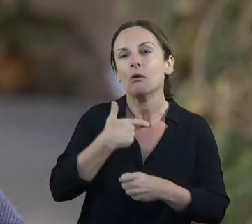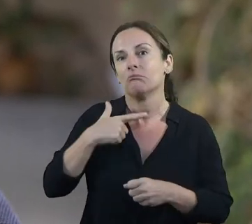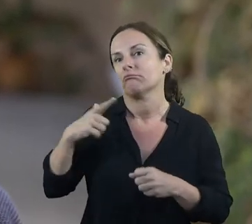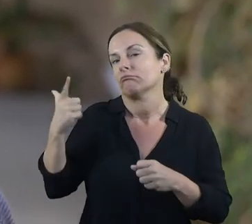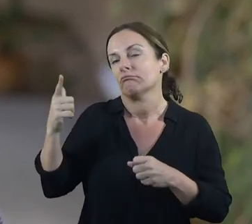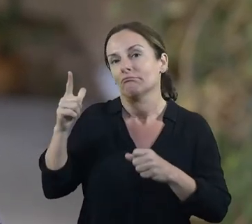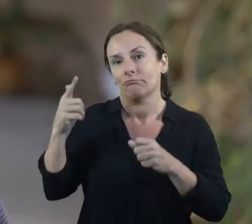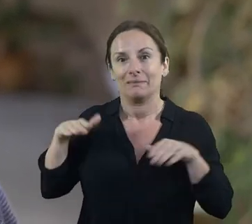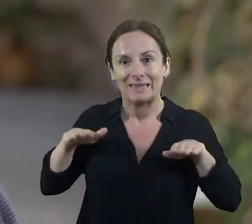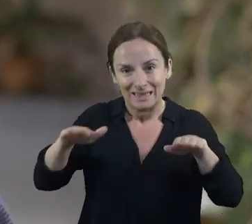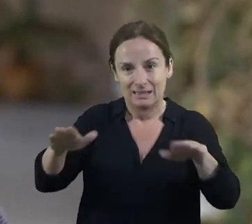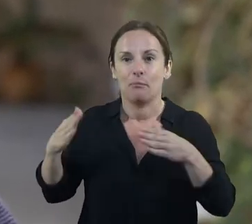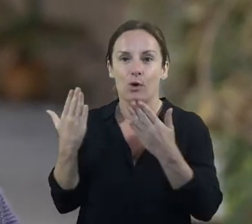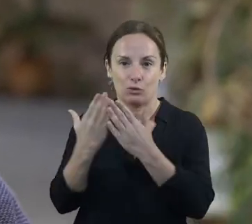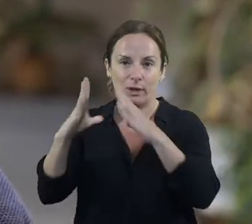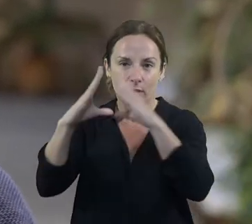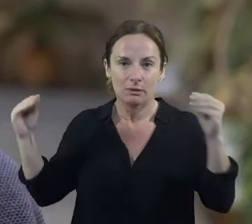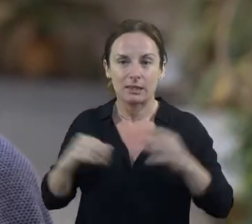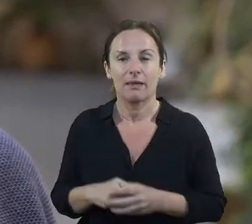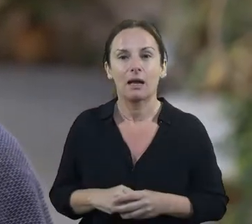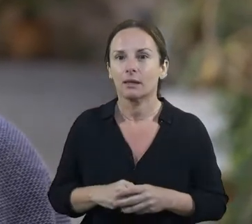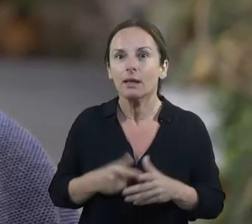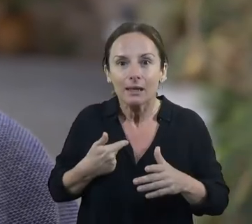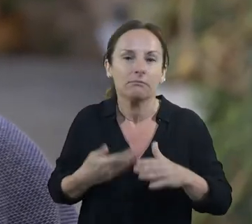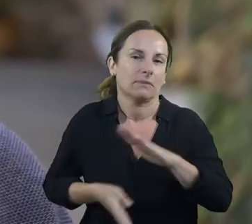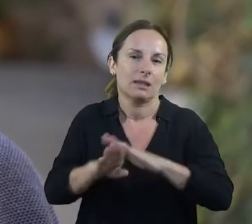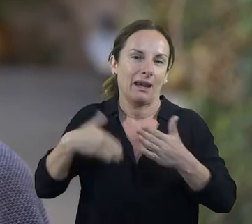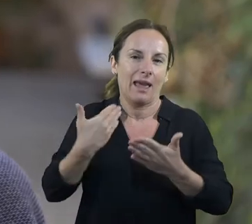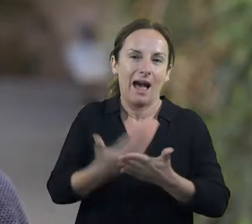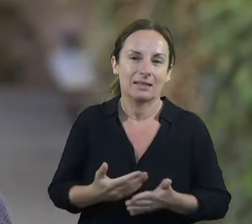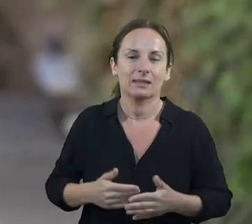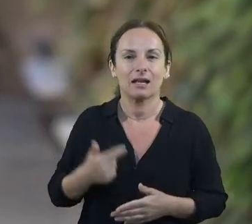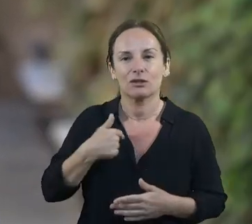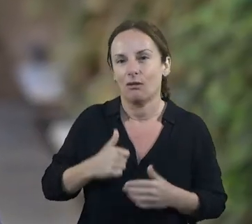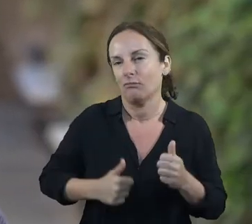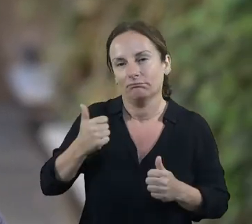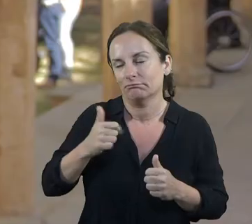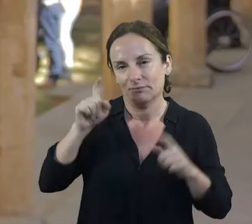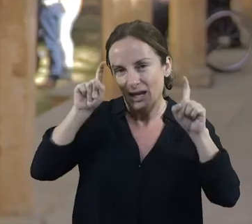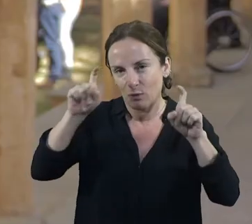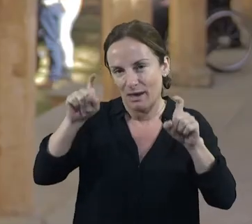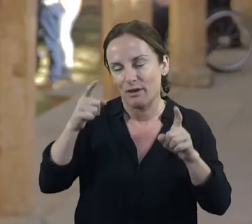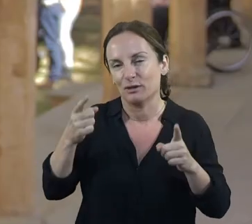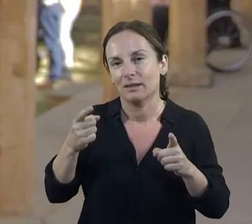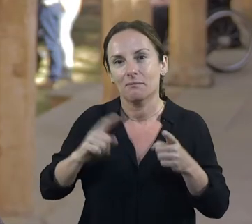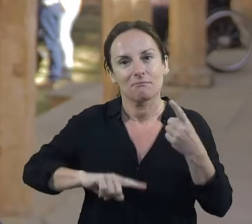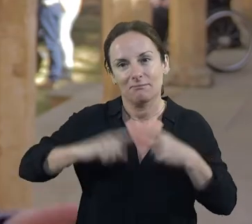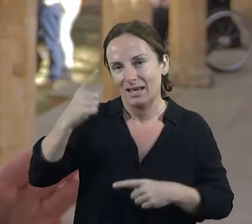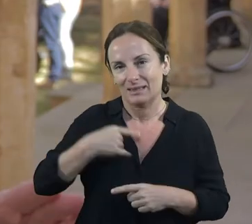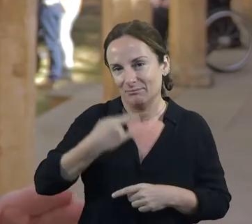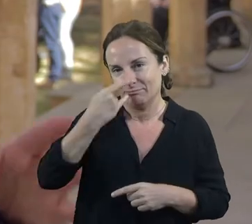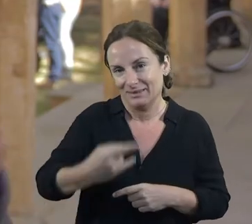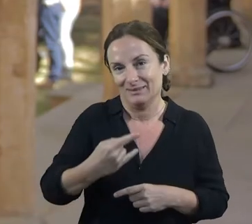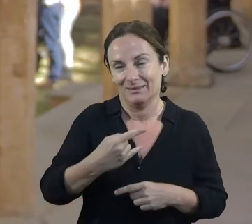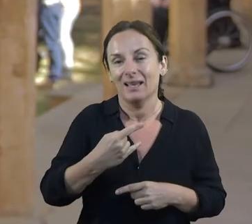diversos museus. I ja no ho he deixat mai. I sempre des de la vessant de l'educació i dels públics, que és el que em va